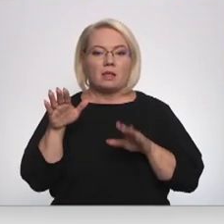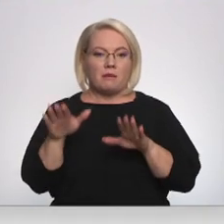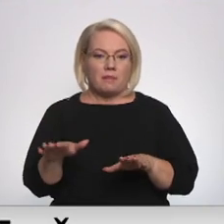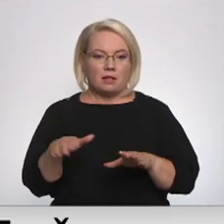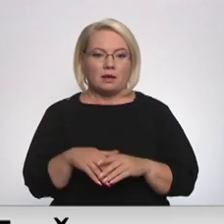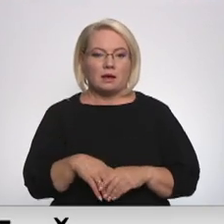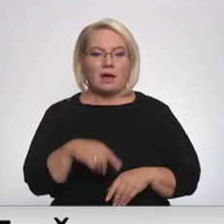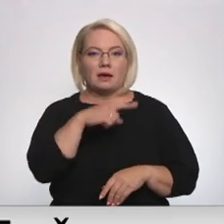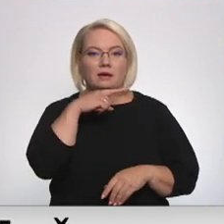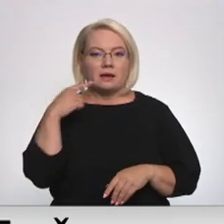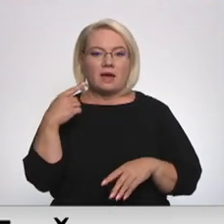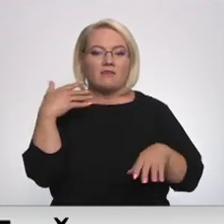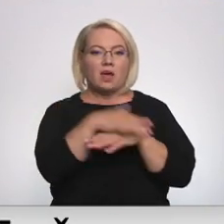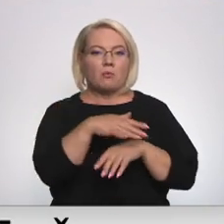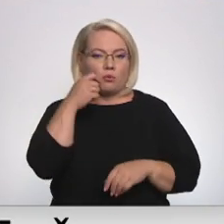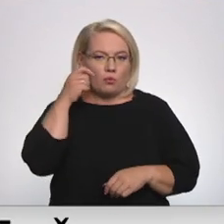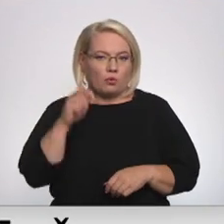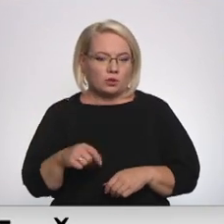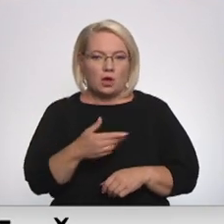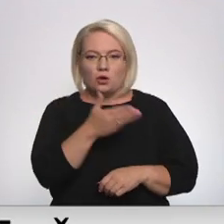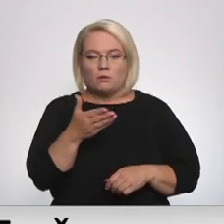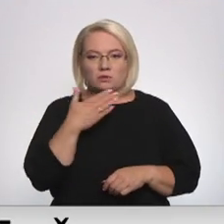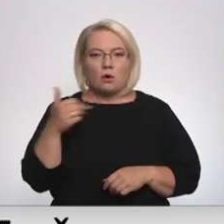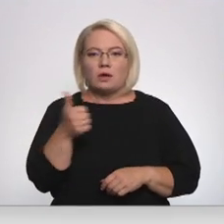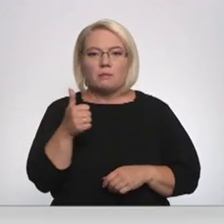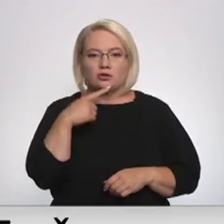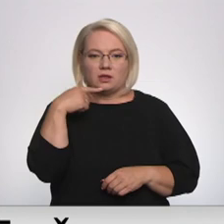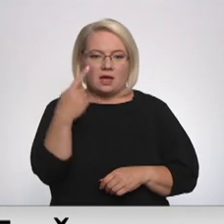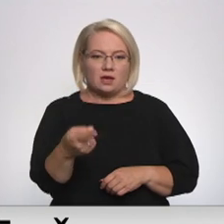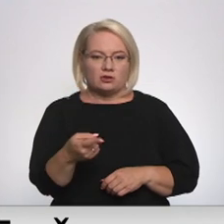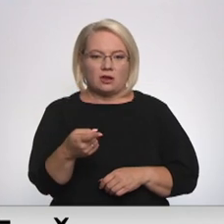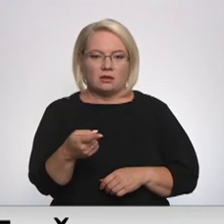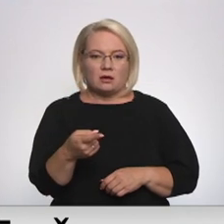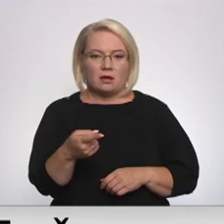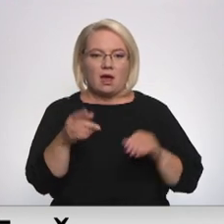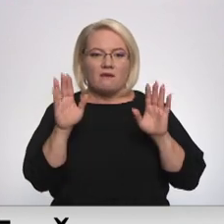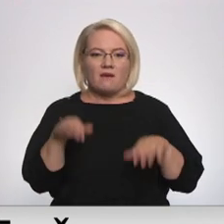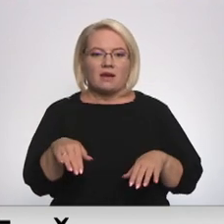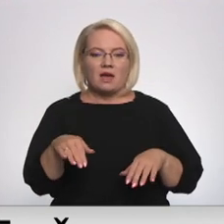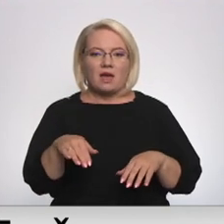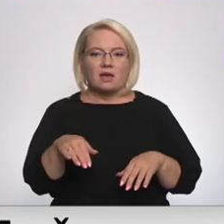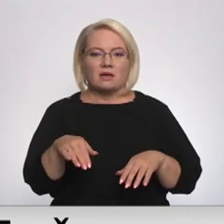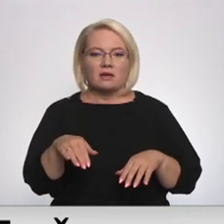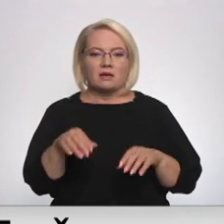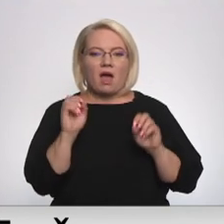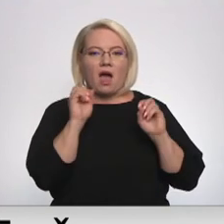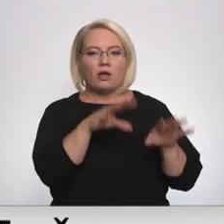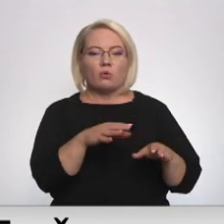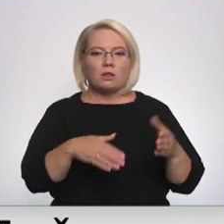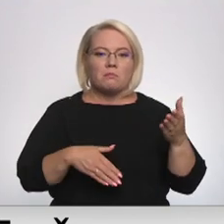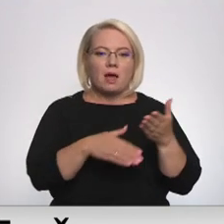Krievi iebruk Ukrainā. Ja mums nav īpaši vairāk teikšanas tā īpaši, varētu atdot vai vismus